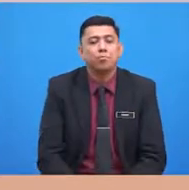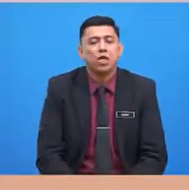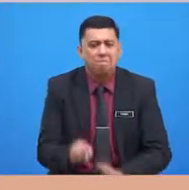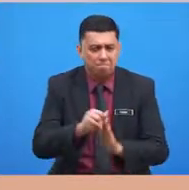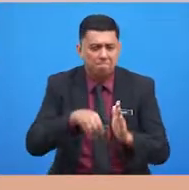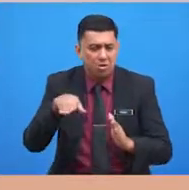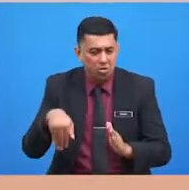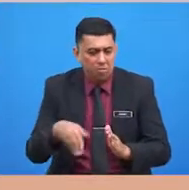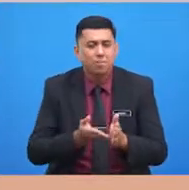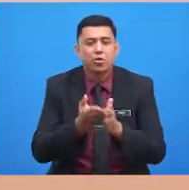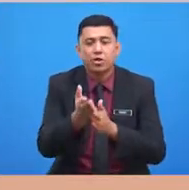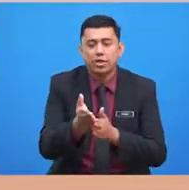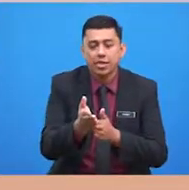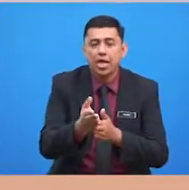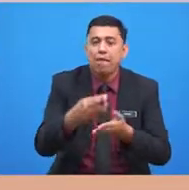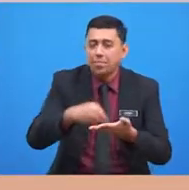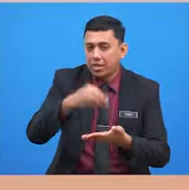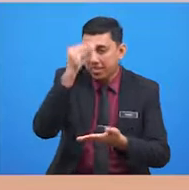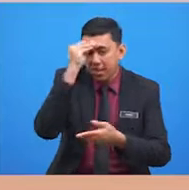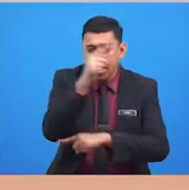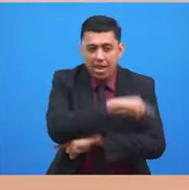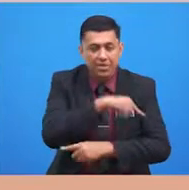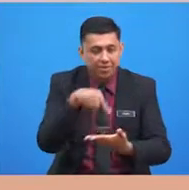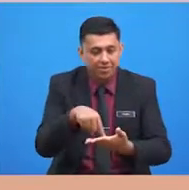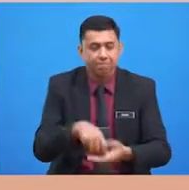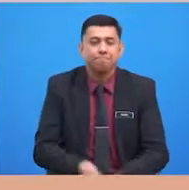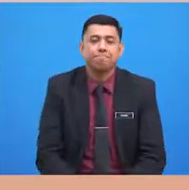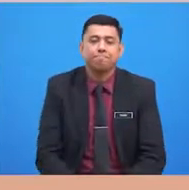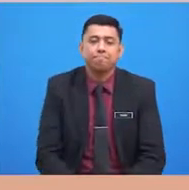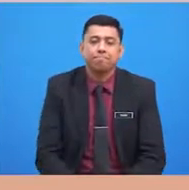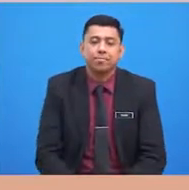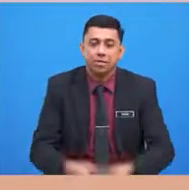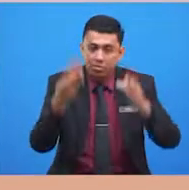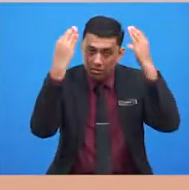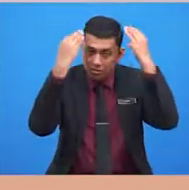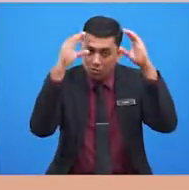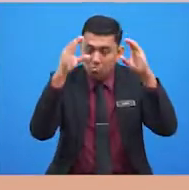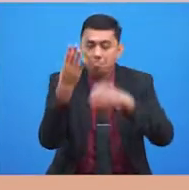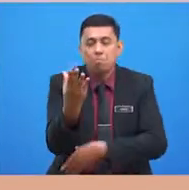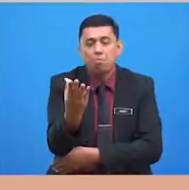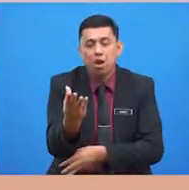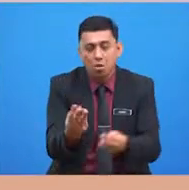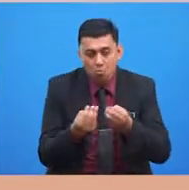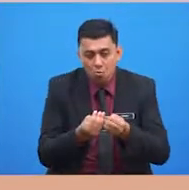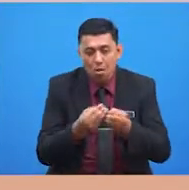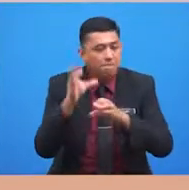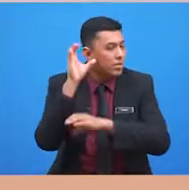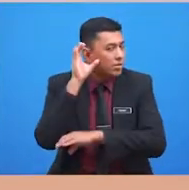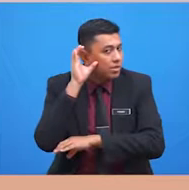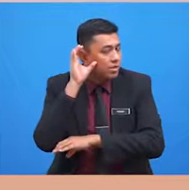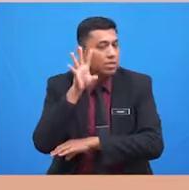meneruskan pembelajaran pada hari ini, Cikgu hendak murid-murid mendengar